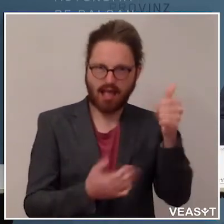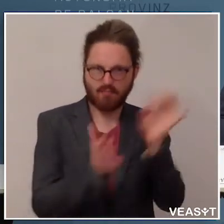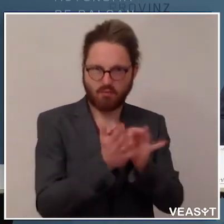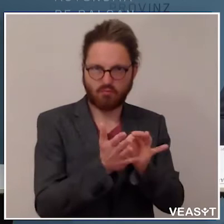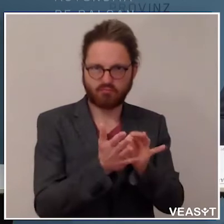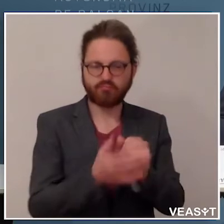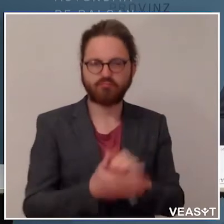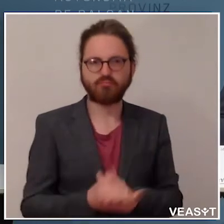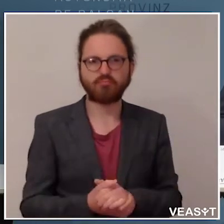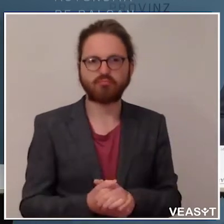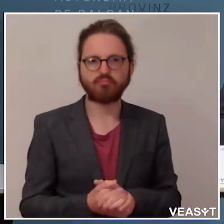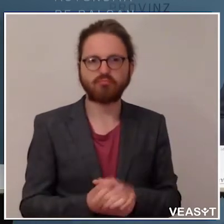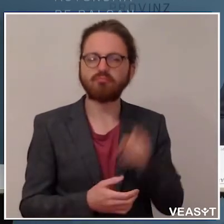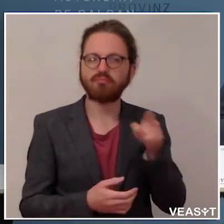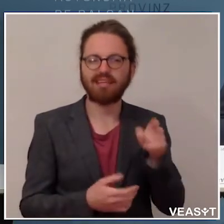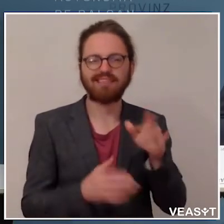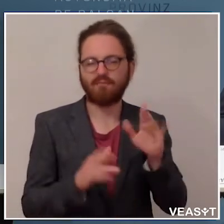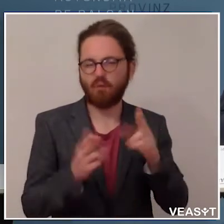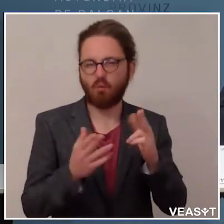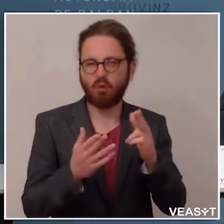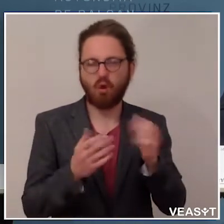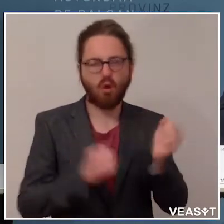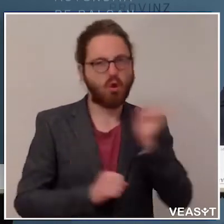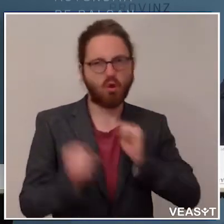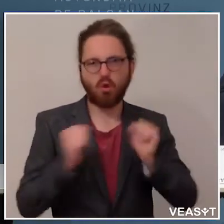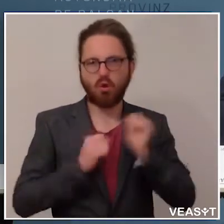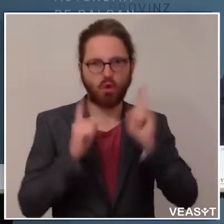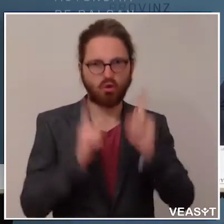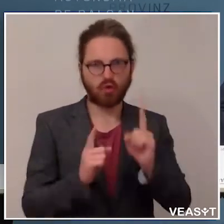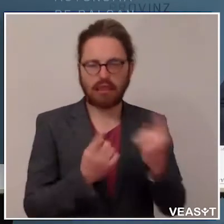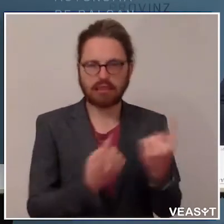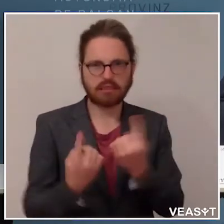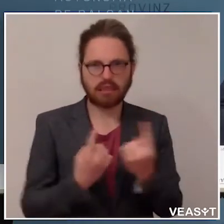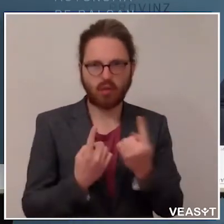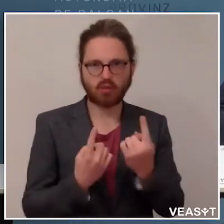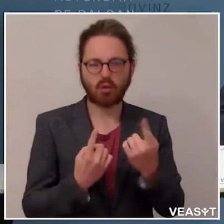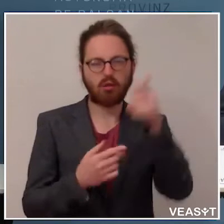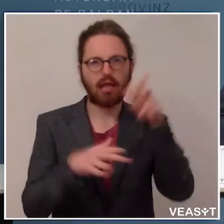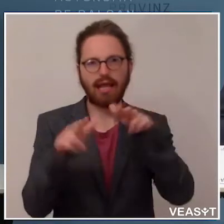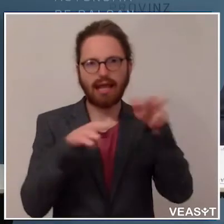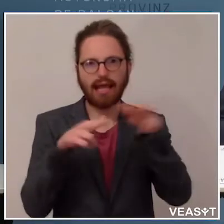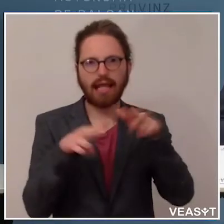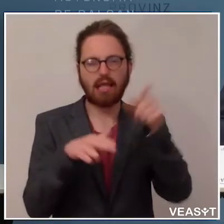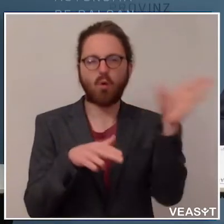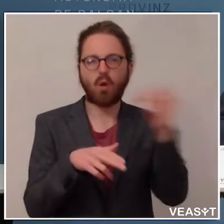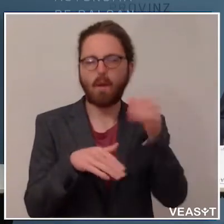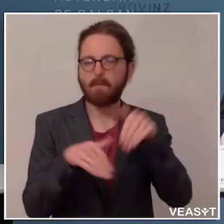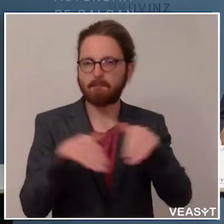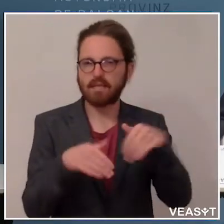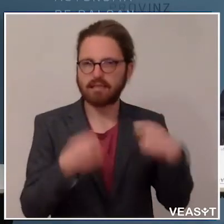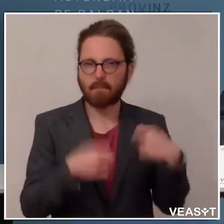dass in einer absoluten Notstandssituation die Regierung mit einem Akt des Ministerpräsidenten